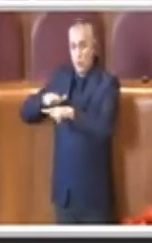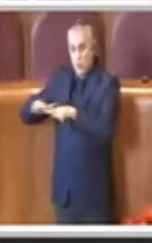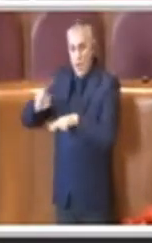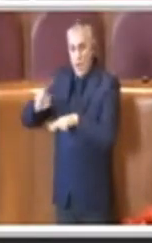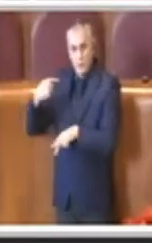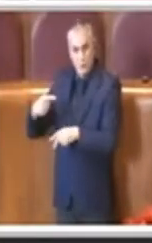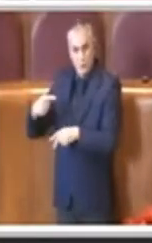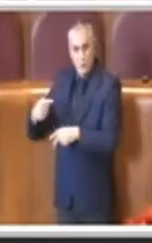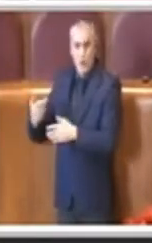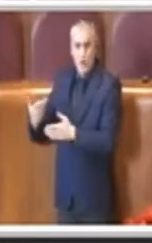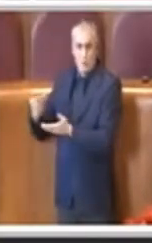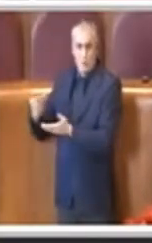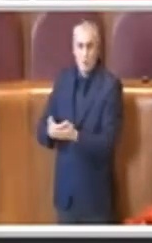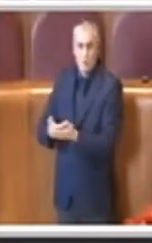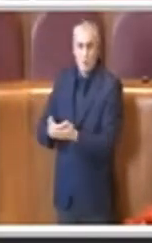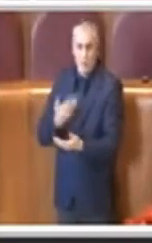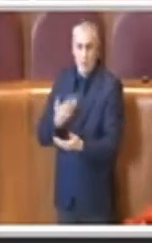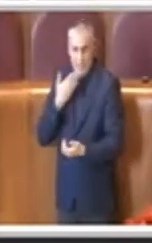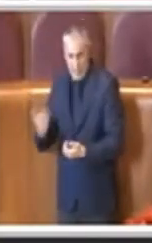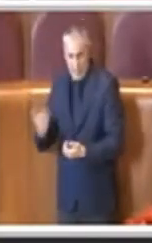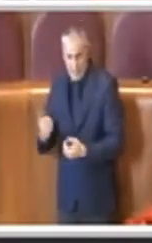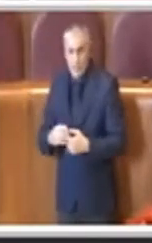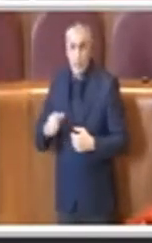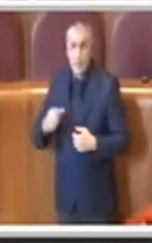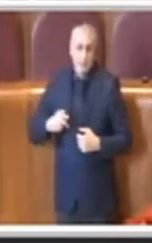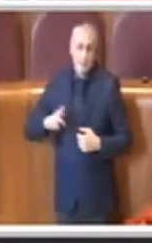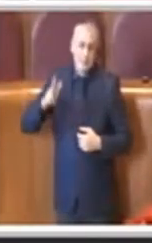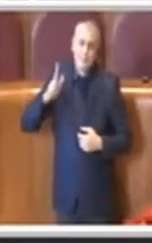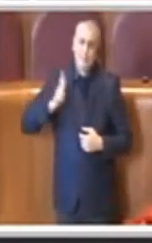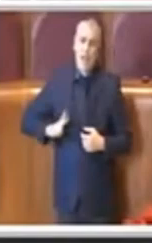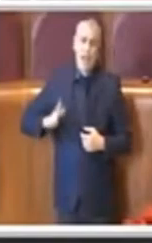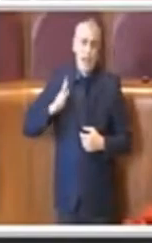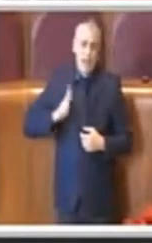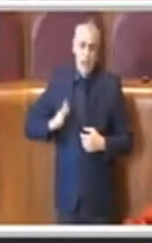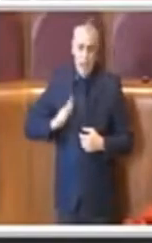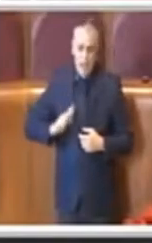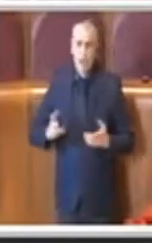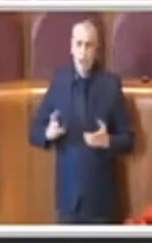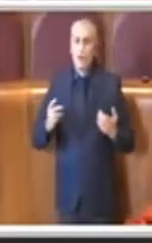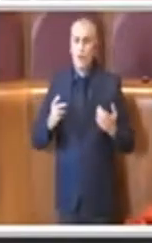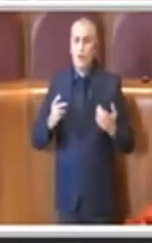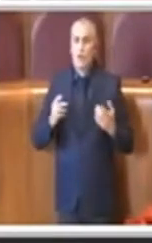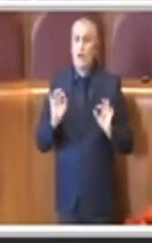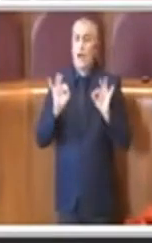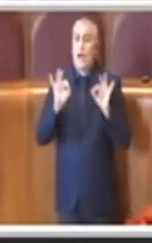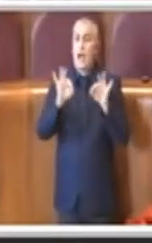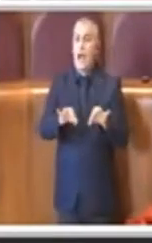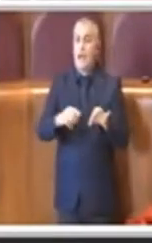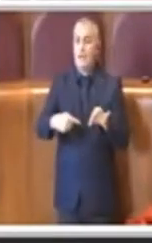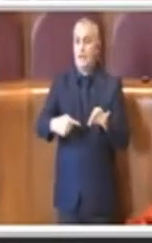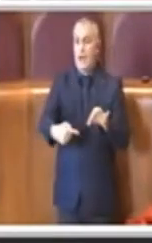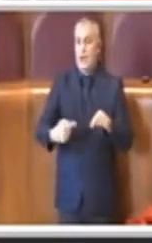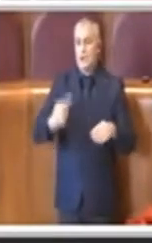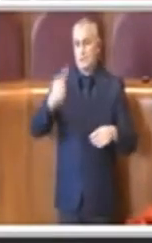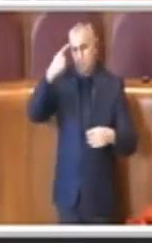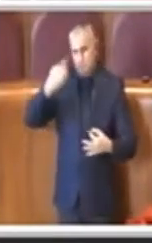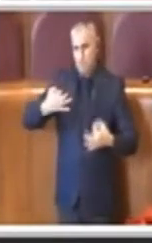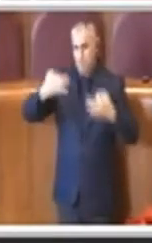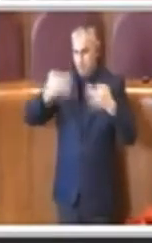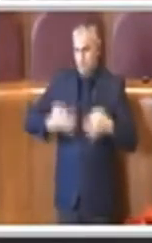provvedimento e veramente auspico che si possa arrivare ad una definizione